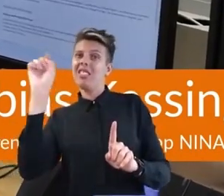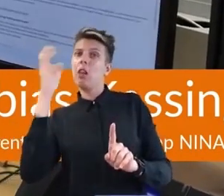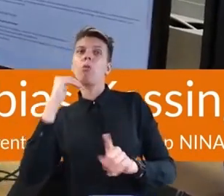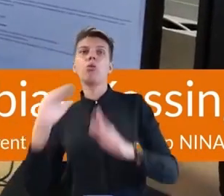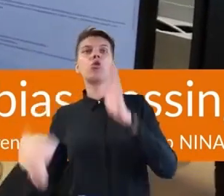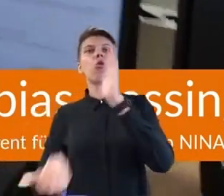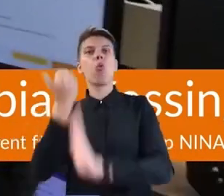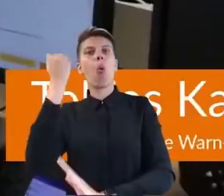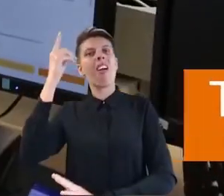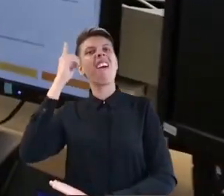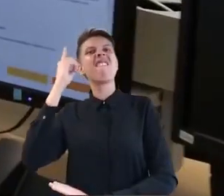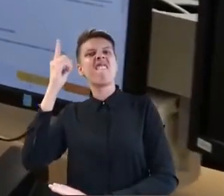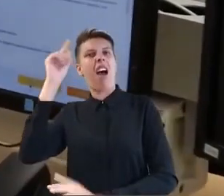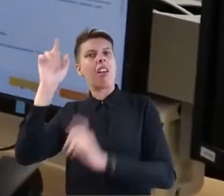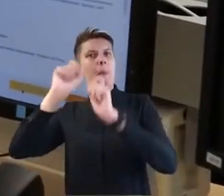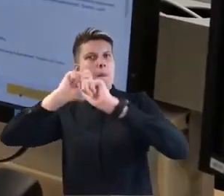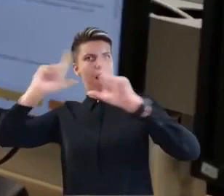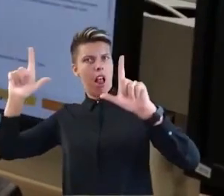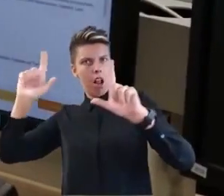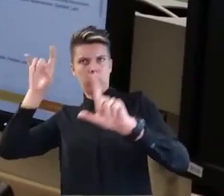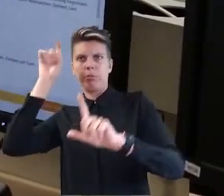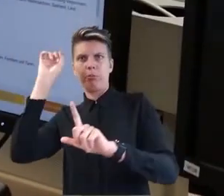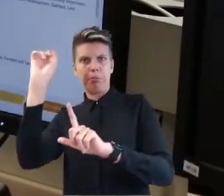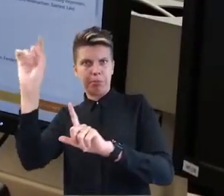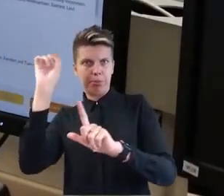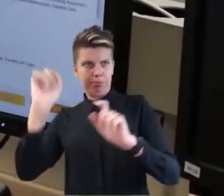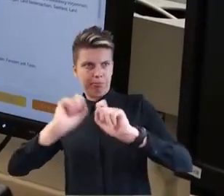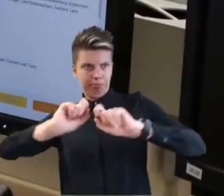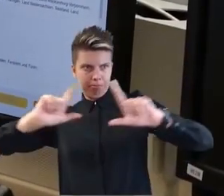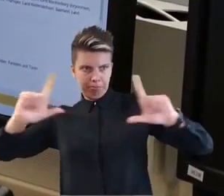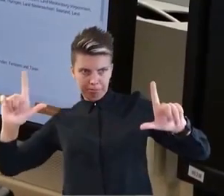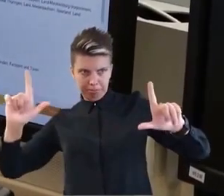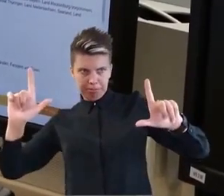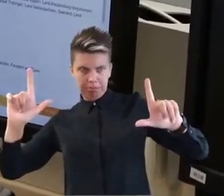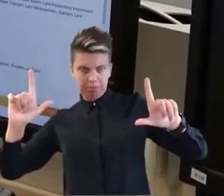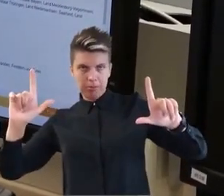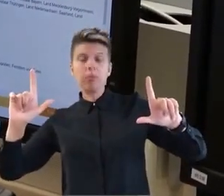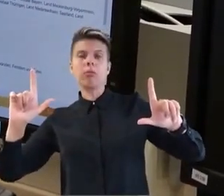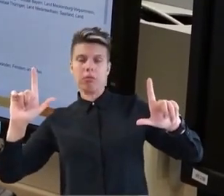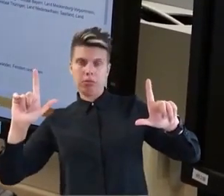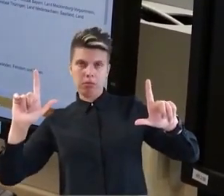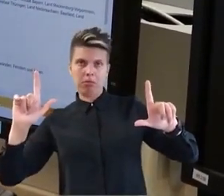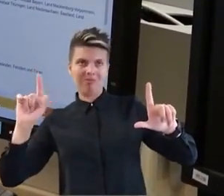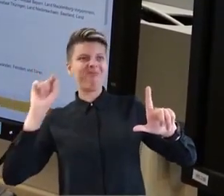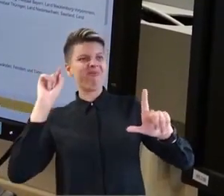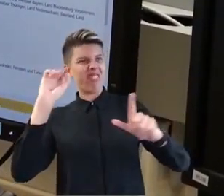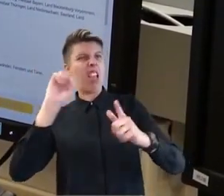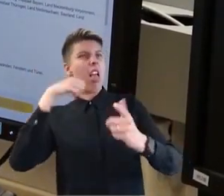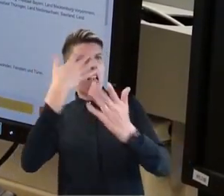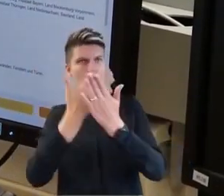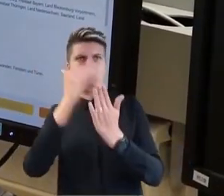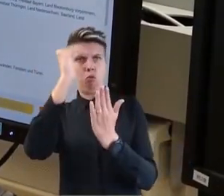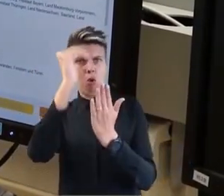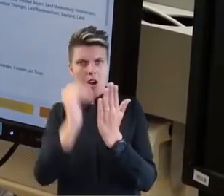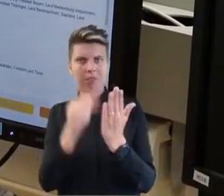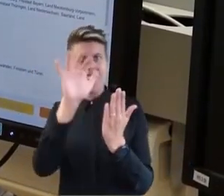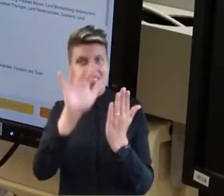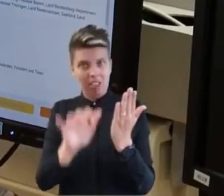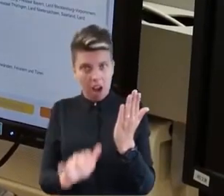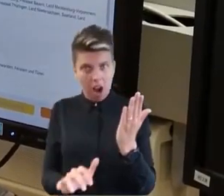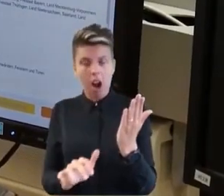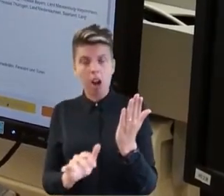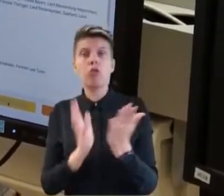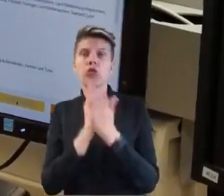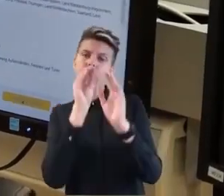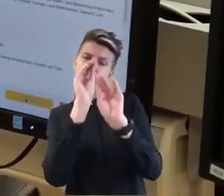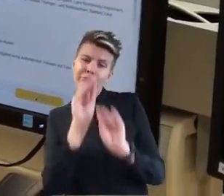erstellen will. Er kann dies, wenn es die Lage hergibt, aufgrund eines Entwurfs tun, der abgelegt ist. Wir